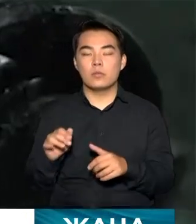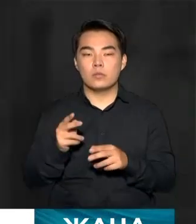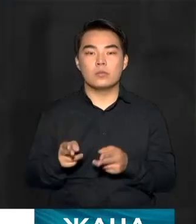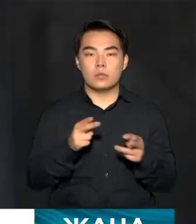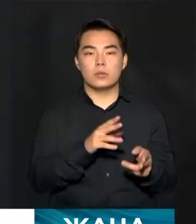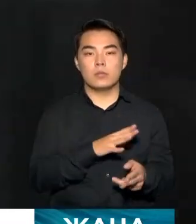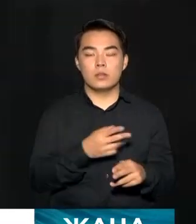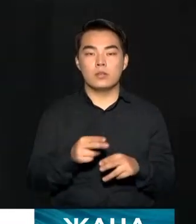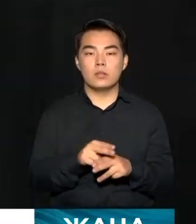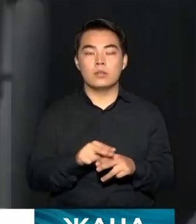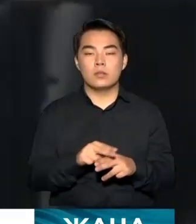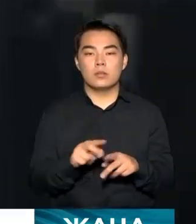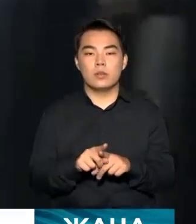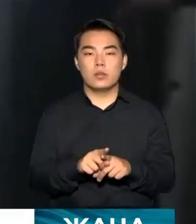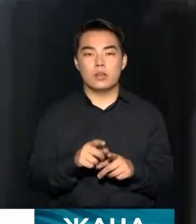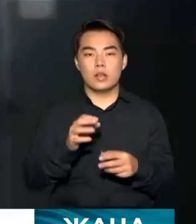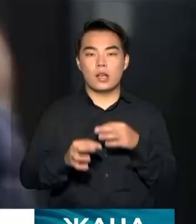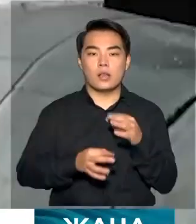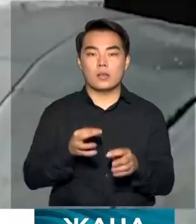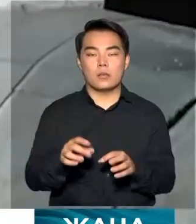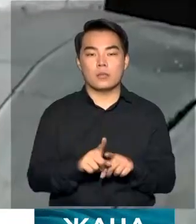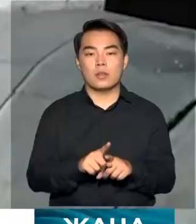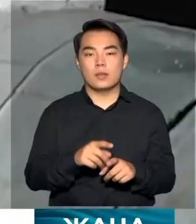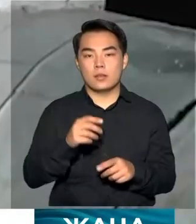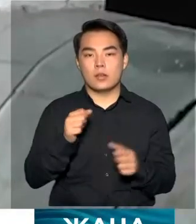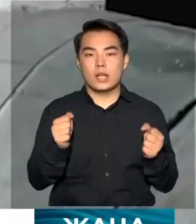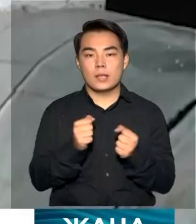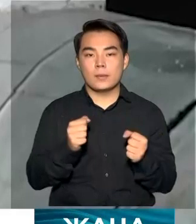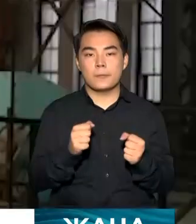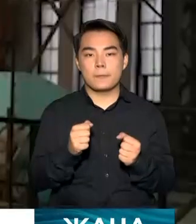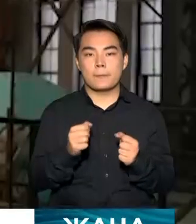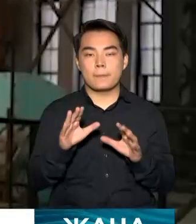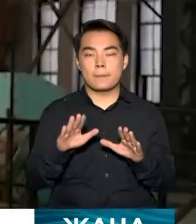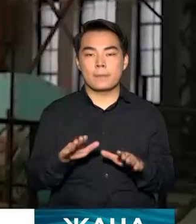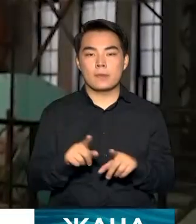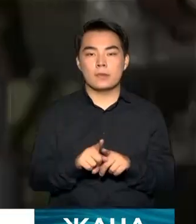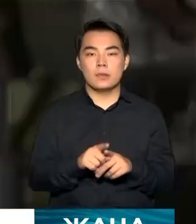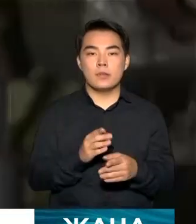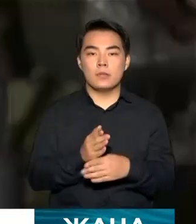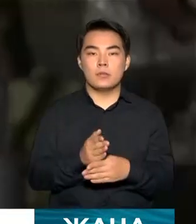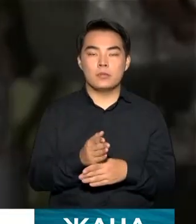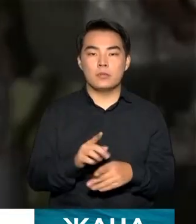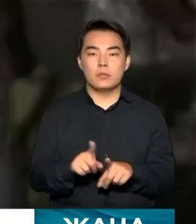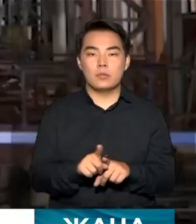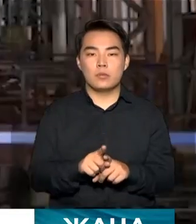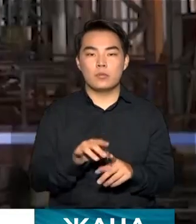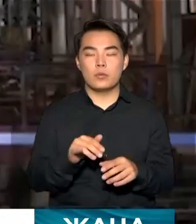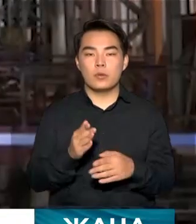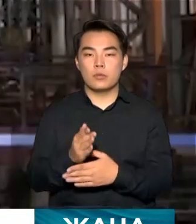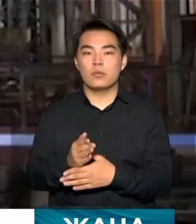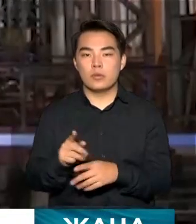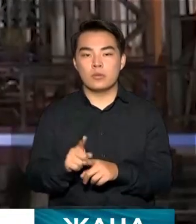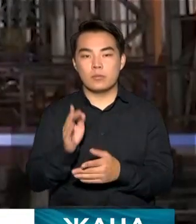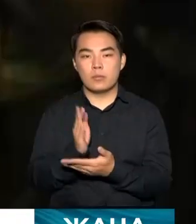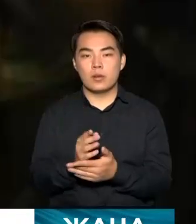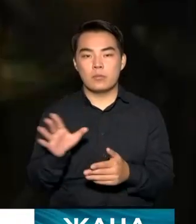келдіру ұшымыстары тәуілік бой жүргізілуде қысқа дайындықы жасалмаған қондырғылардың әбден тозығы жеткен дейді мамандар. Нәті